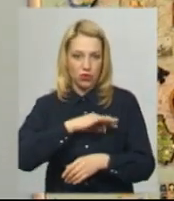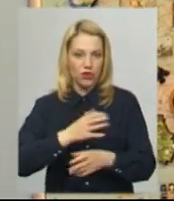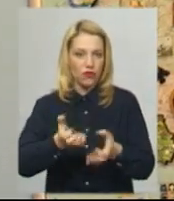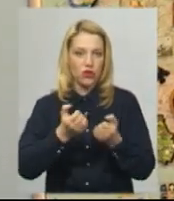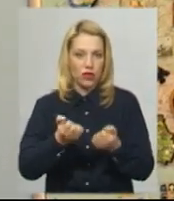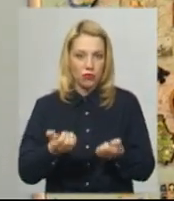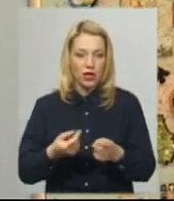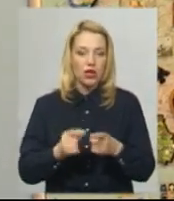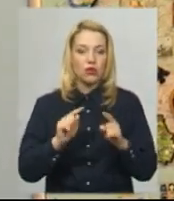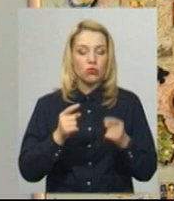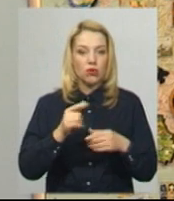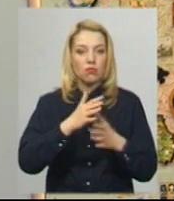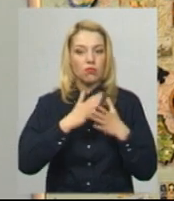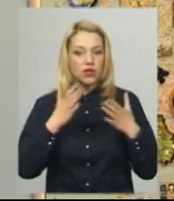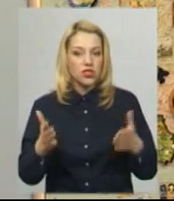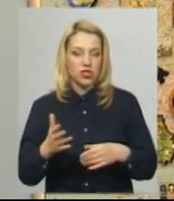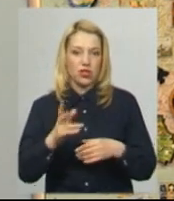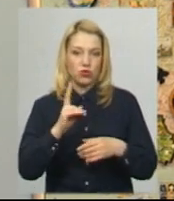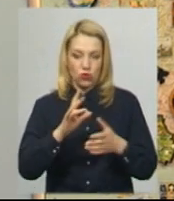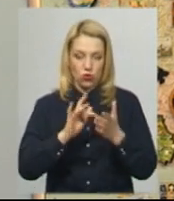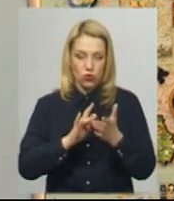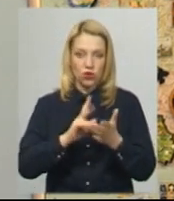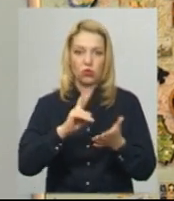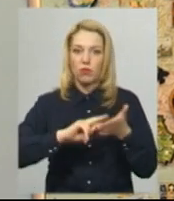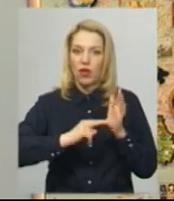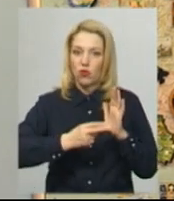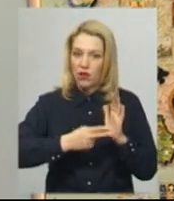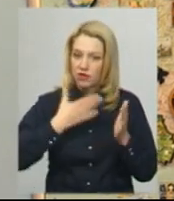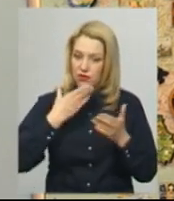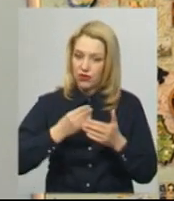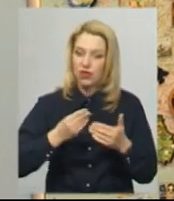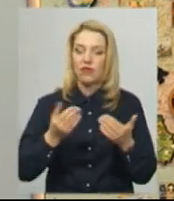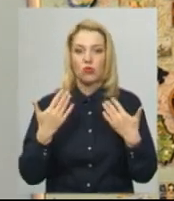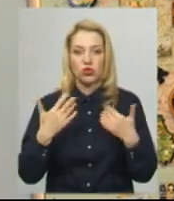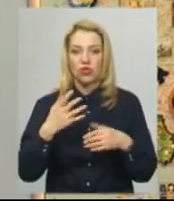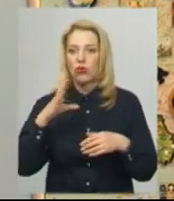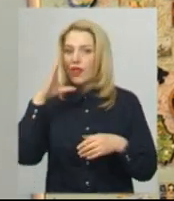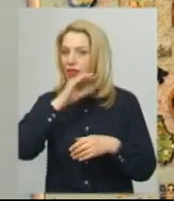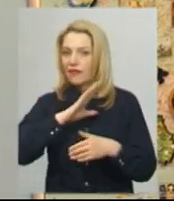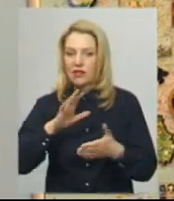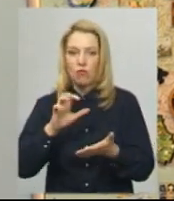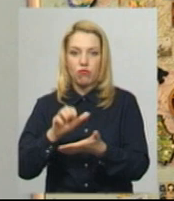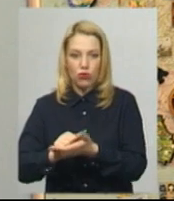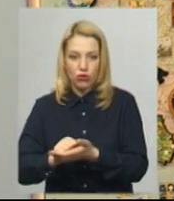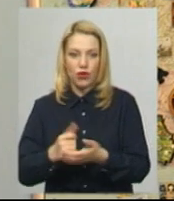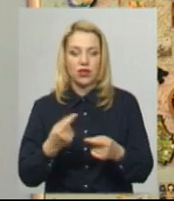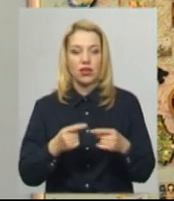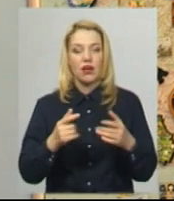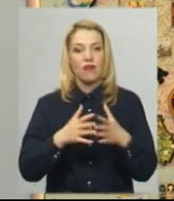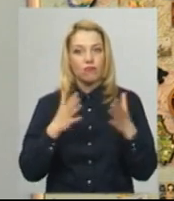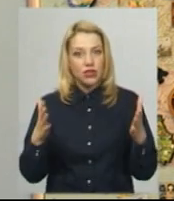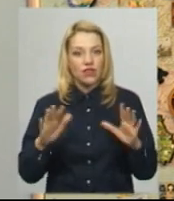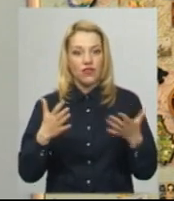які планували свій відпочинок і не встигли забронювати, вони вже в більшості випадків в цьому році